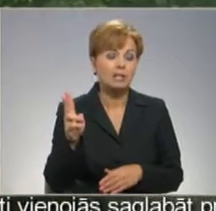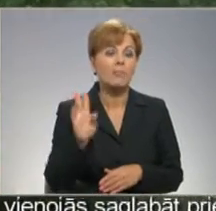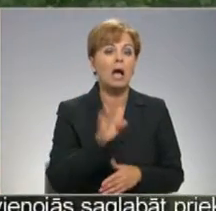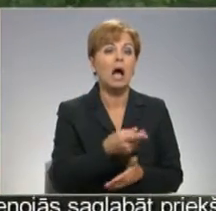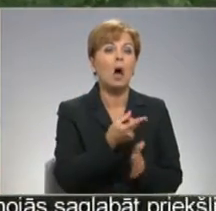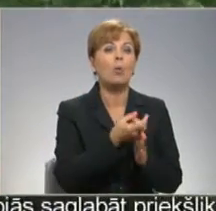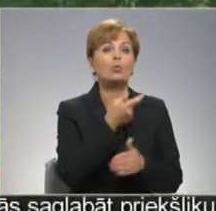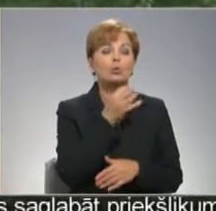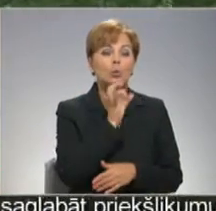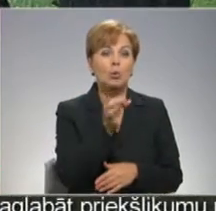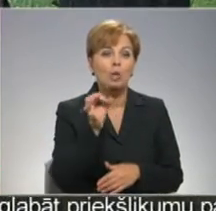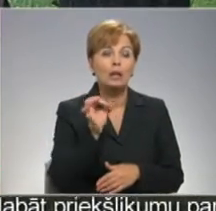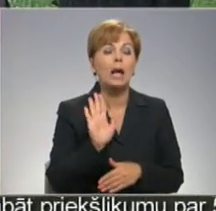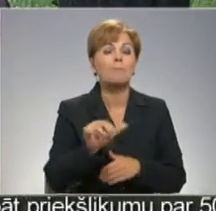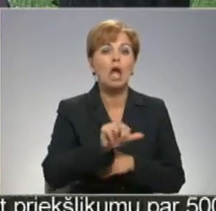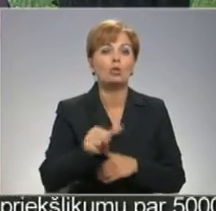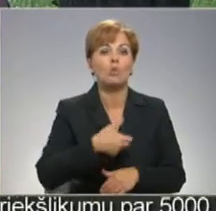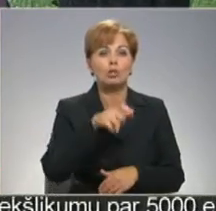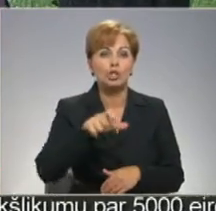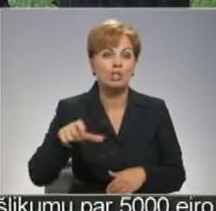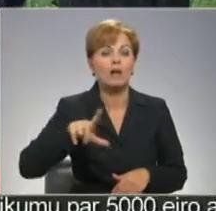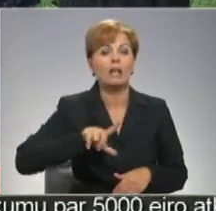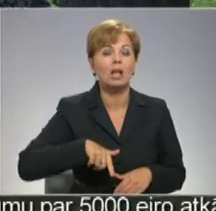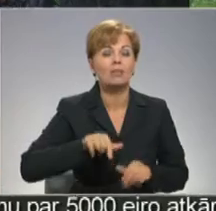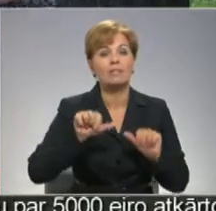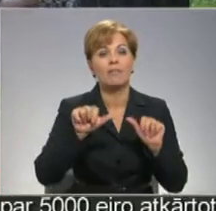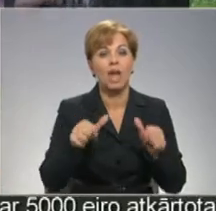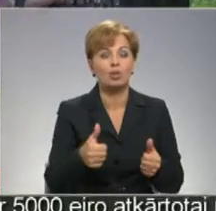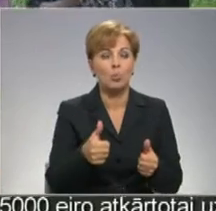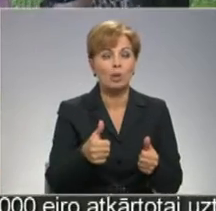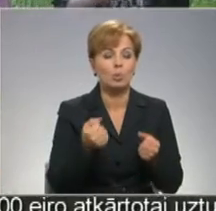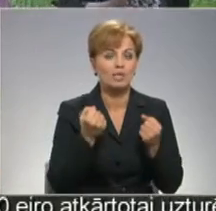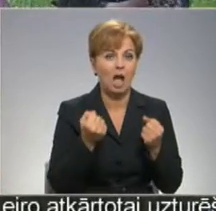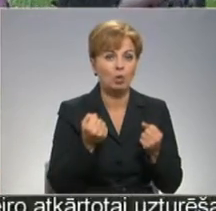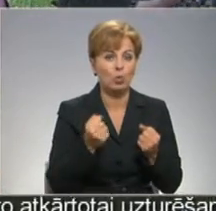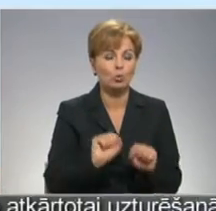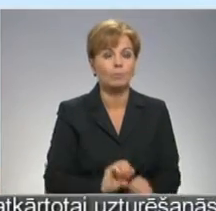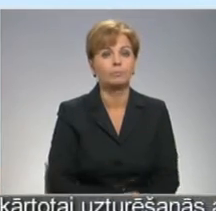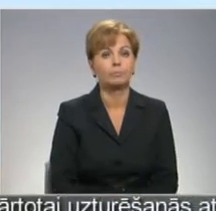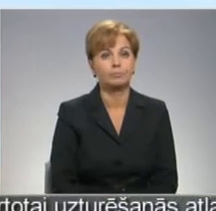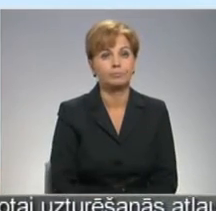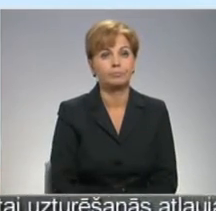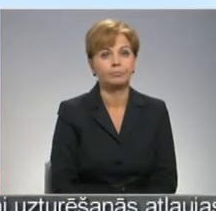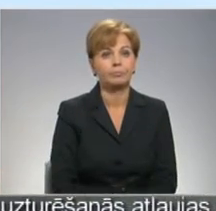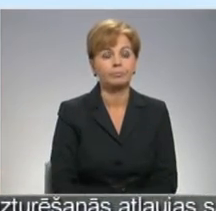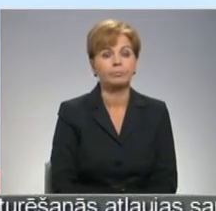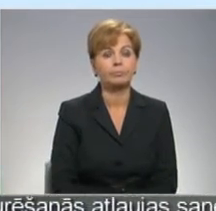uzrunāt pierobežas iedzīvotājus ar Latvijā veidoto saturu. Lāsme Zute, Andrejs Mažāns, Latgles reģionālā televīzija.